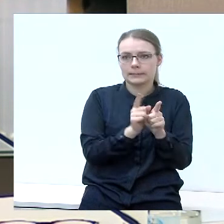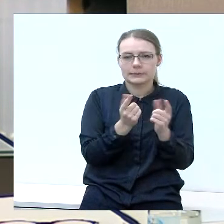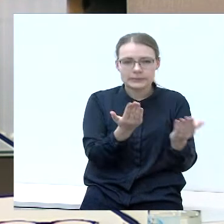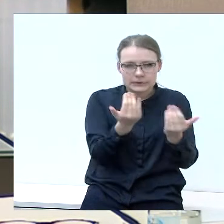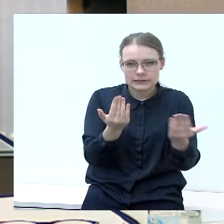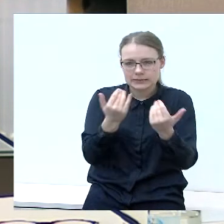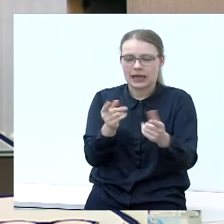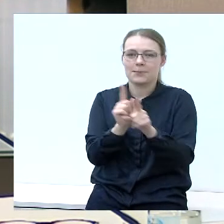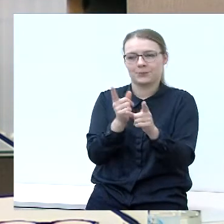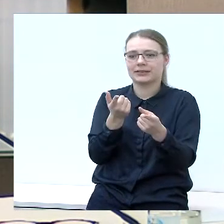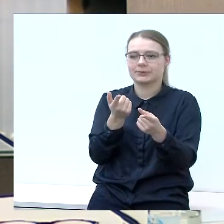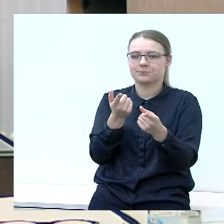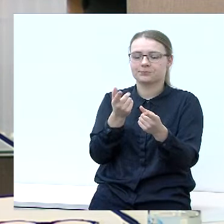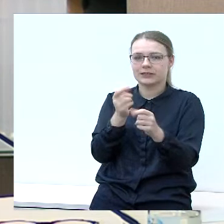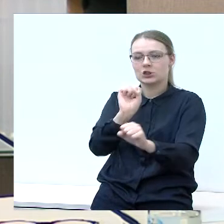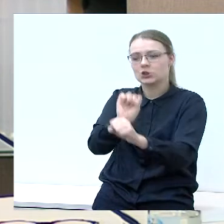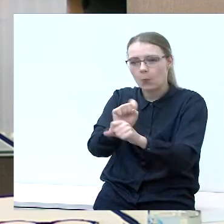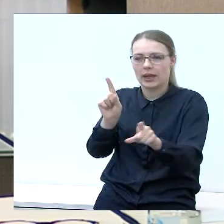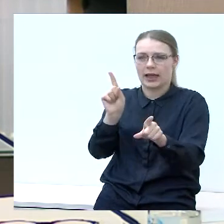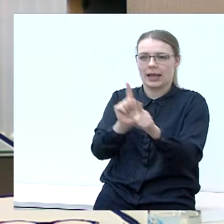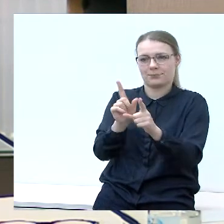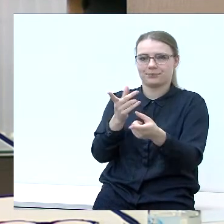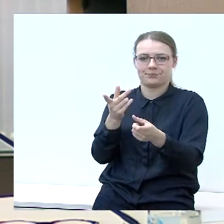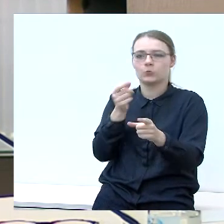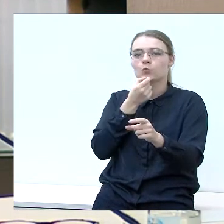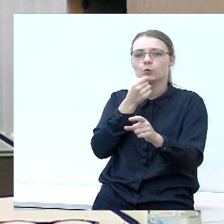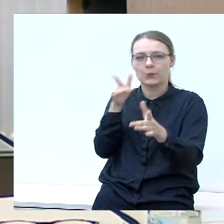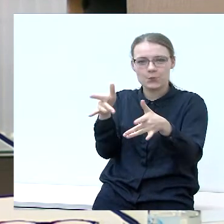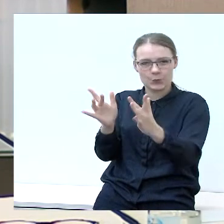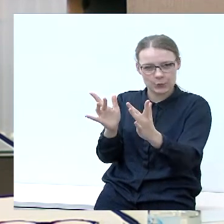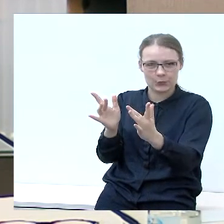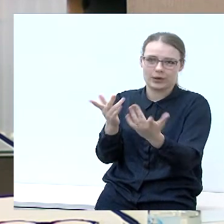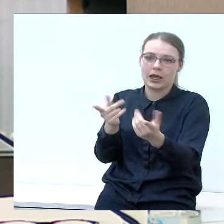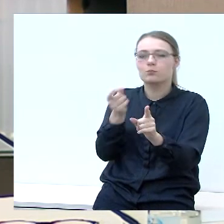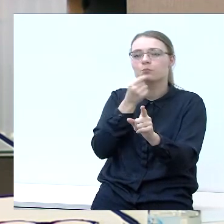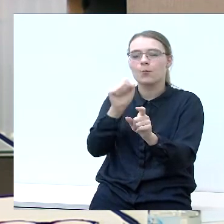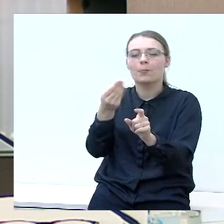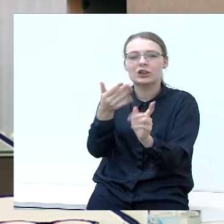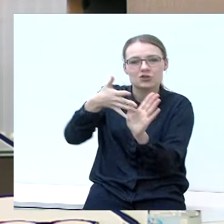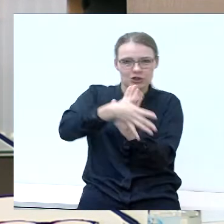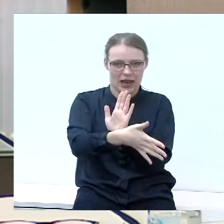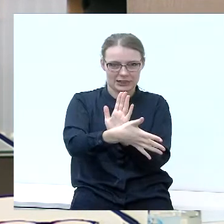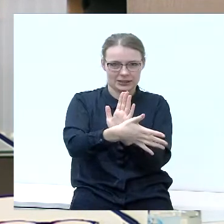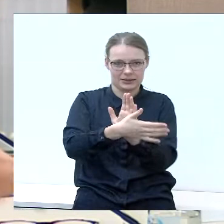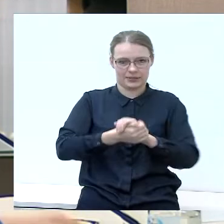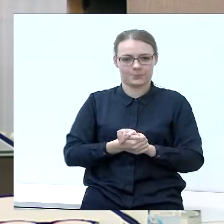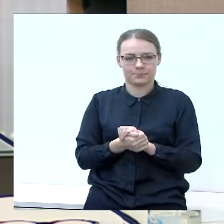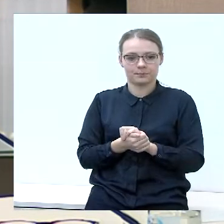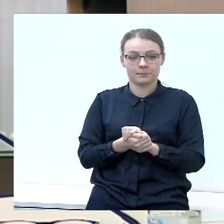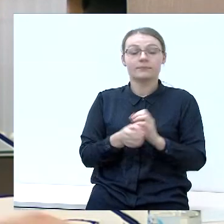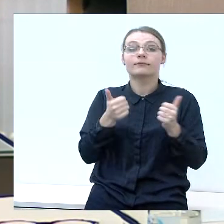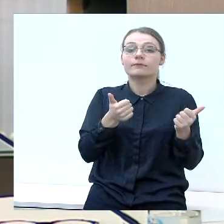pravažiuojančių sustabdyti ir lengvai apie priešti, kad jie paliktų bent kažkiek tai pinigų pravažiuodami. Šokas dar prašau.